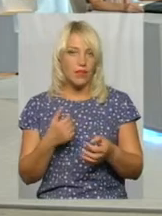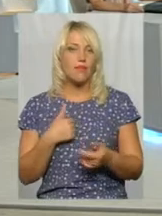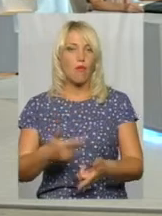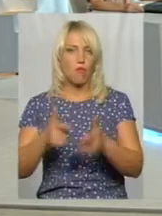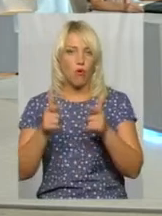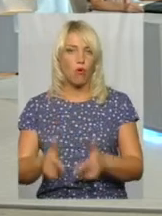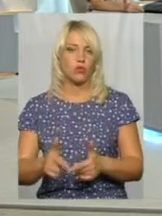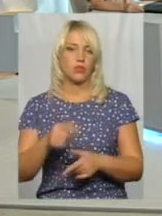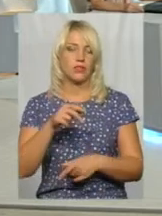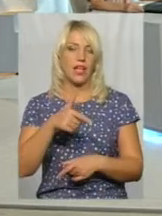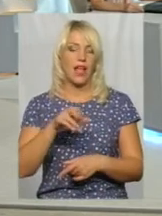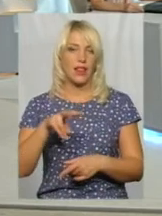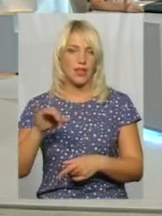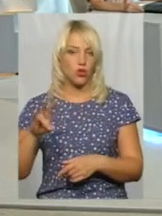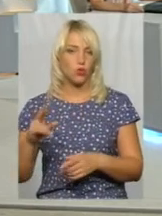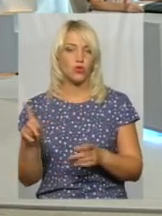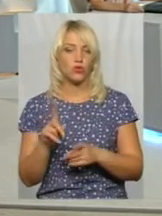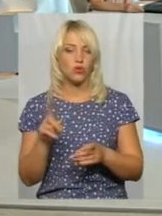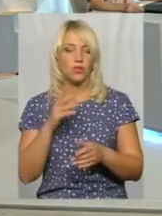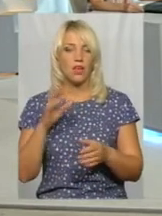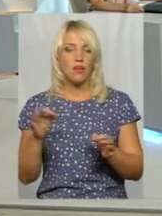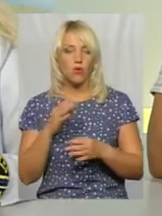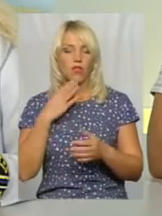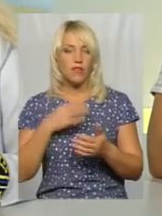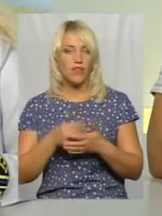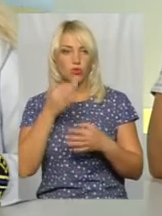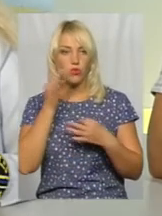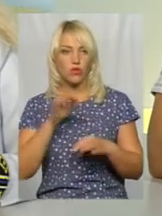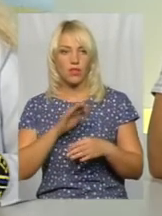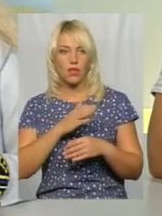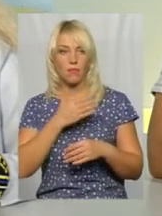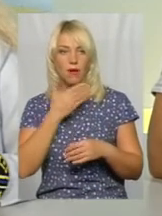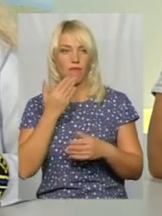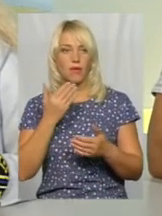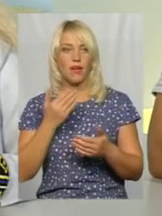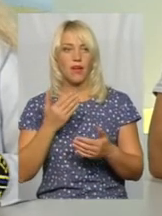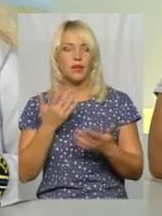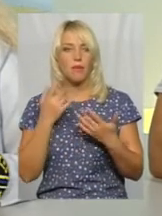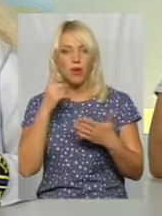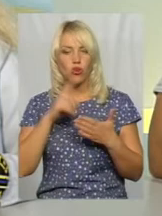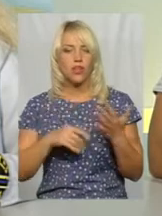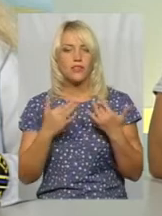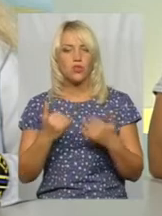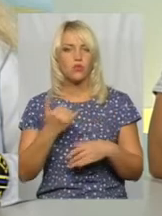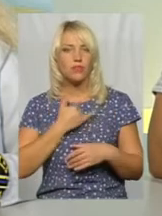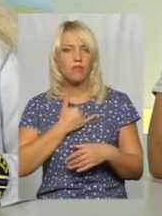Галинові в тому плані, що ніколи на власному досвіді не мав нагоди переконатись, наскільки в нас проблема